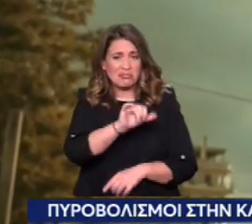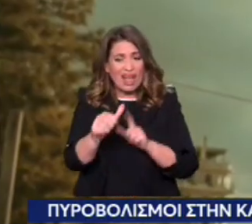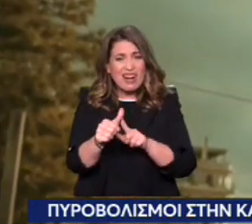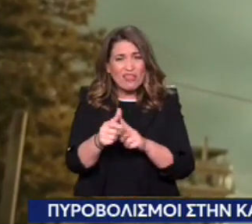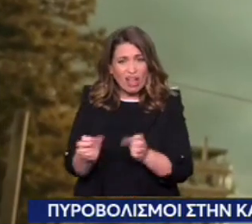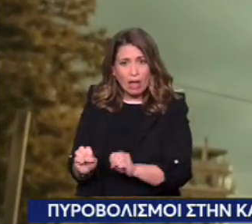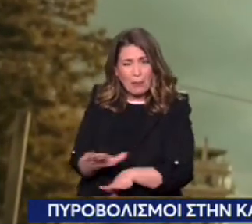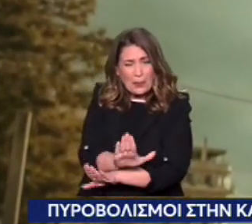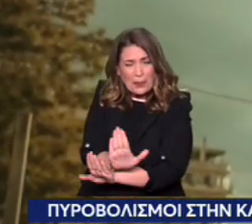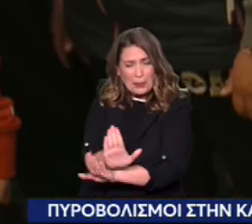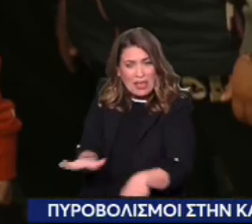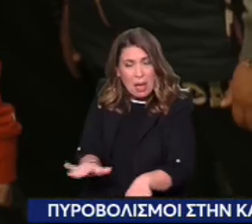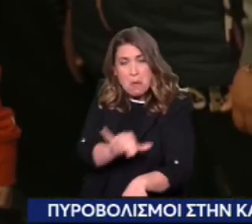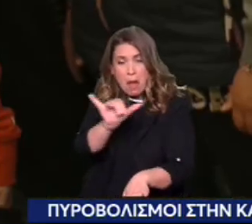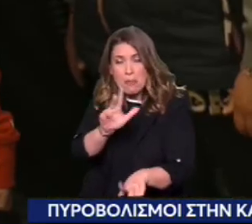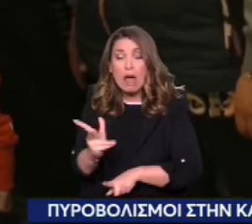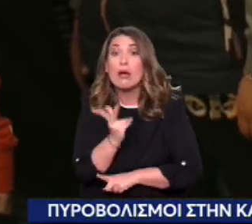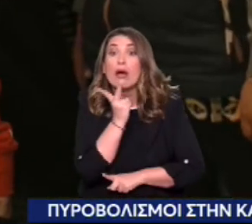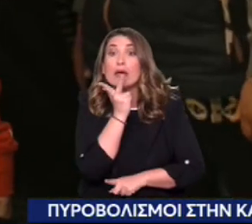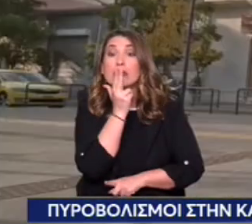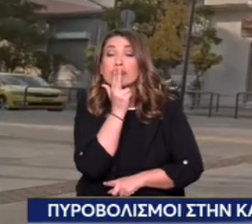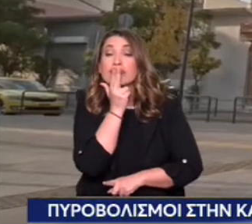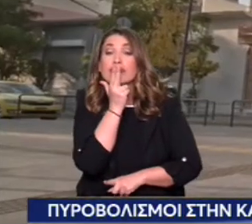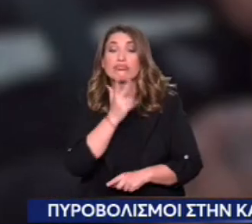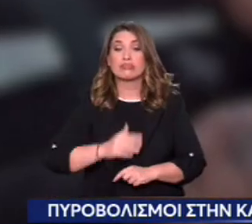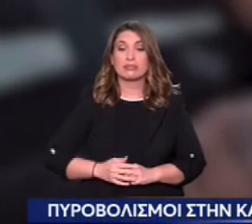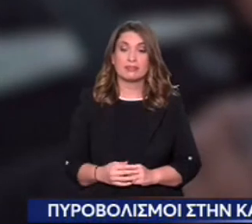μικρά παιδιά, που τα βάζουν μάλιστα μέχρι και να καπνίσουν.